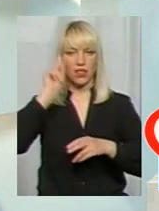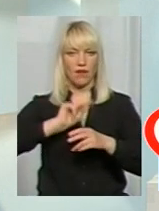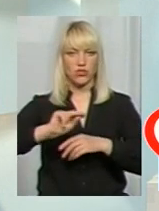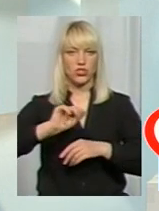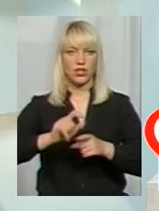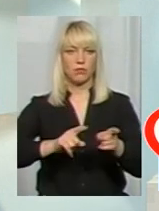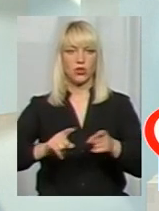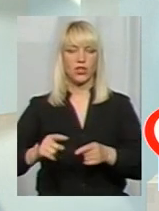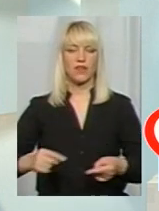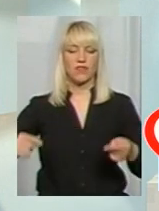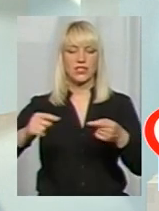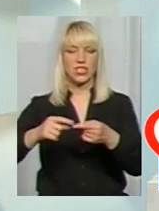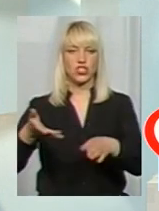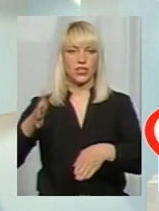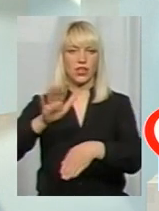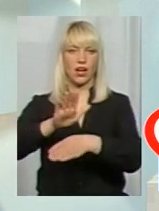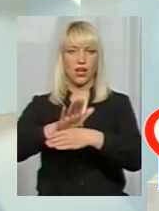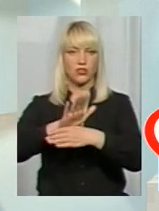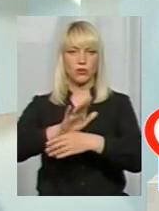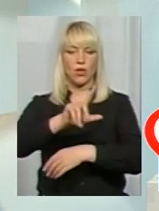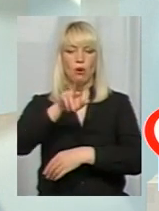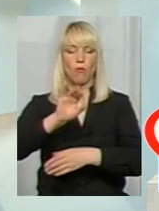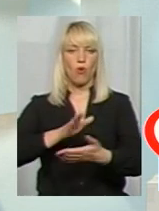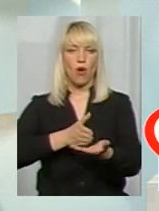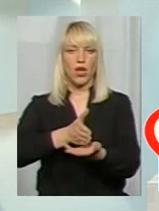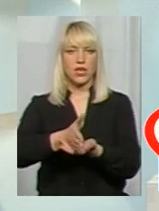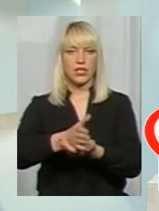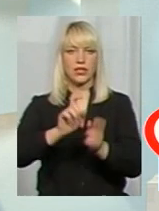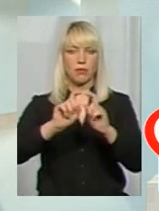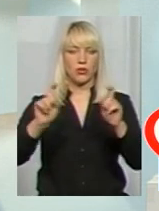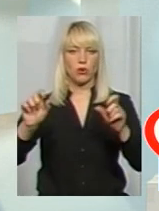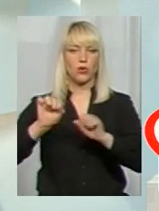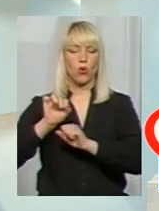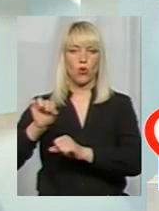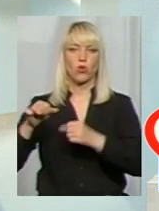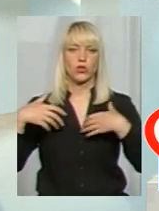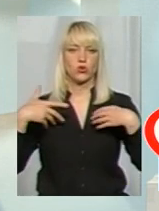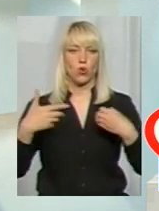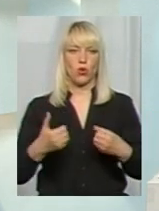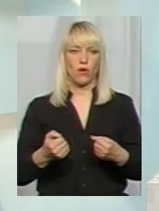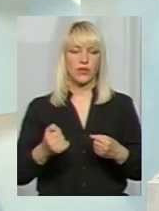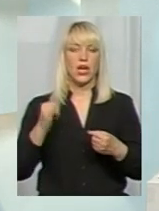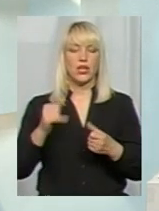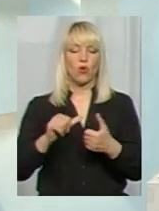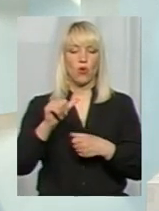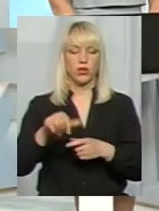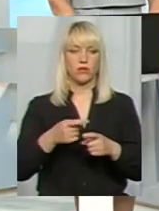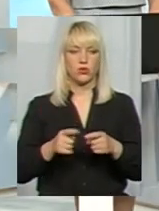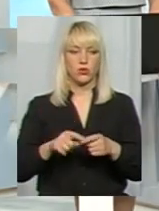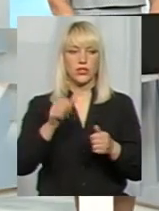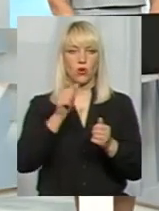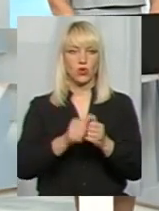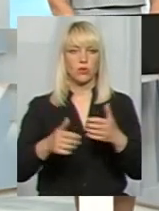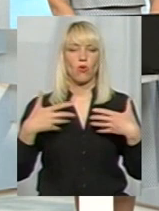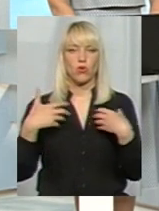визначений наказом по лінії Департаменту охорони здоров'я. І, крім цього, за кожним